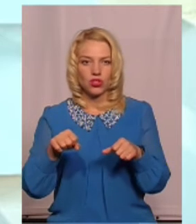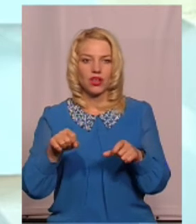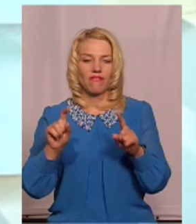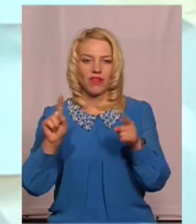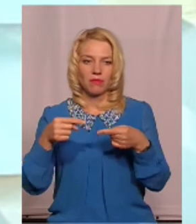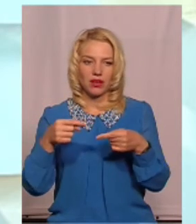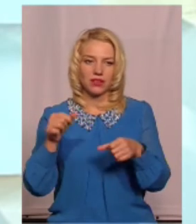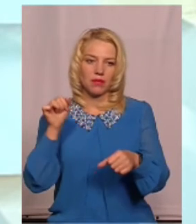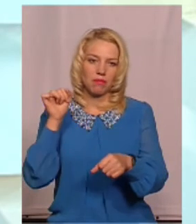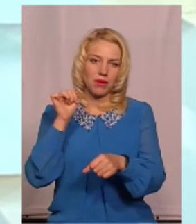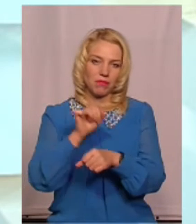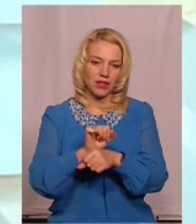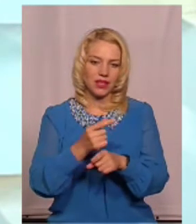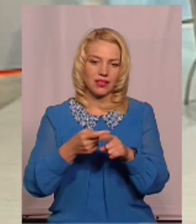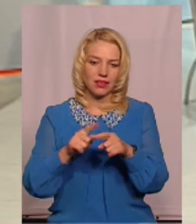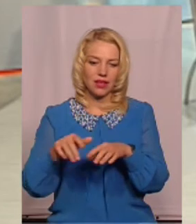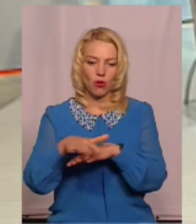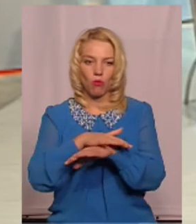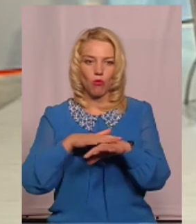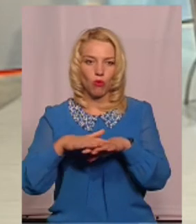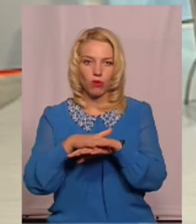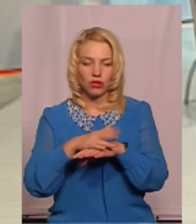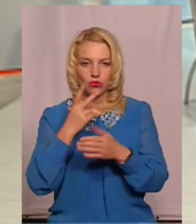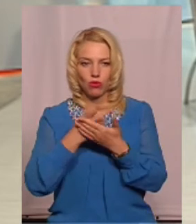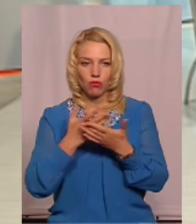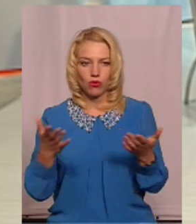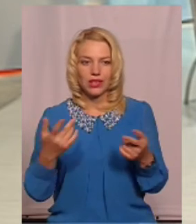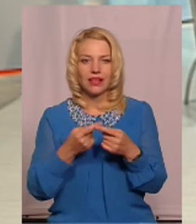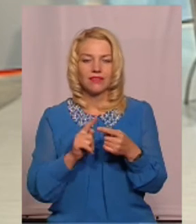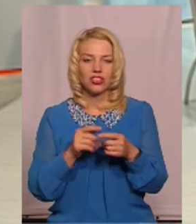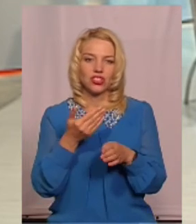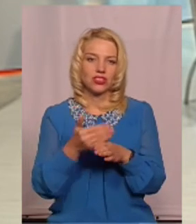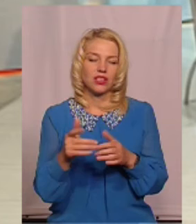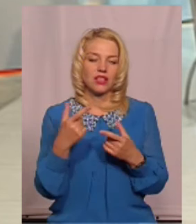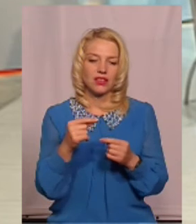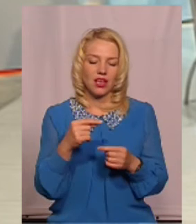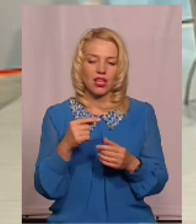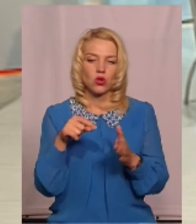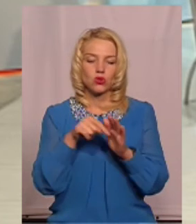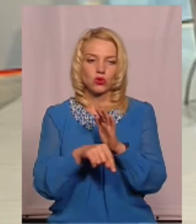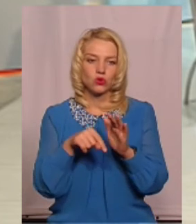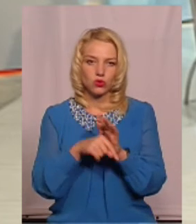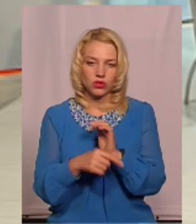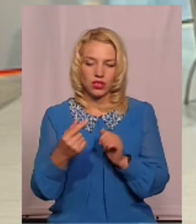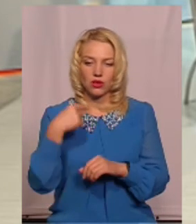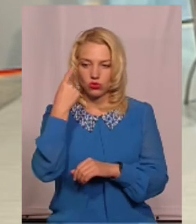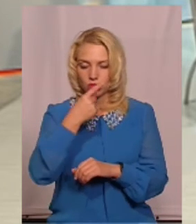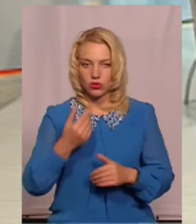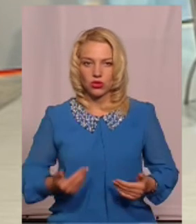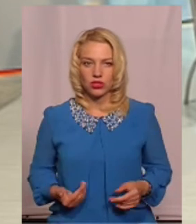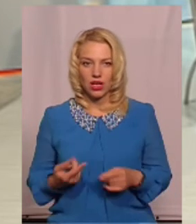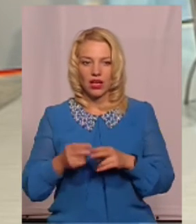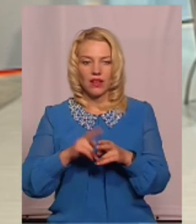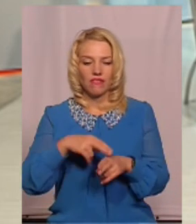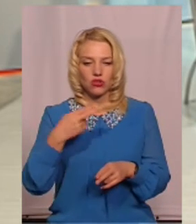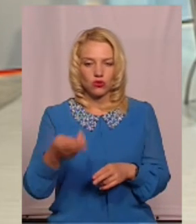припинення їх публічного показу в тій частині, яка стосується її особистого життя. І відшкодування в цьому випадку